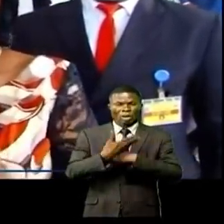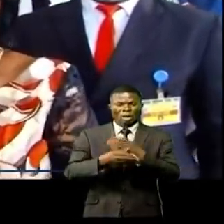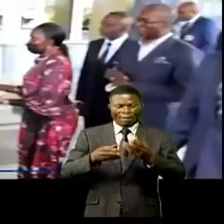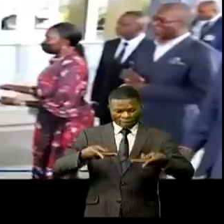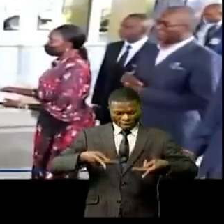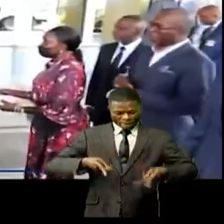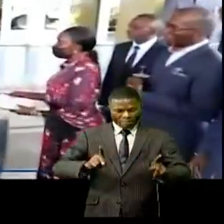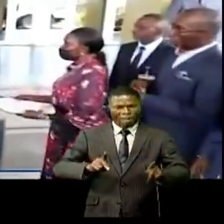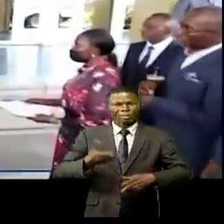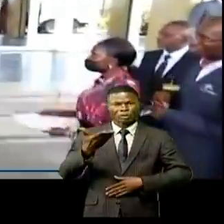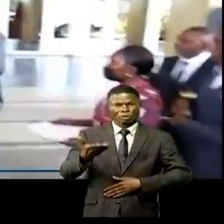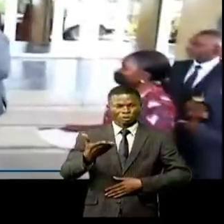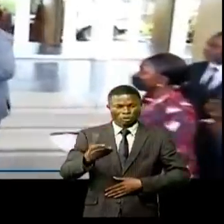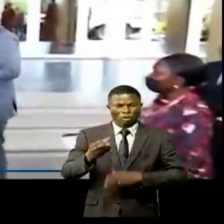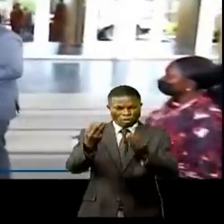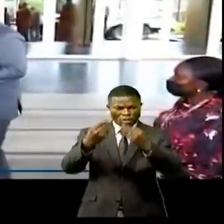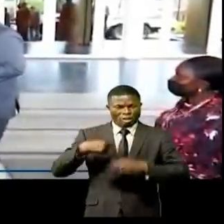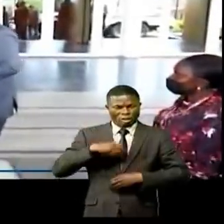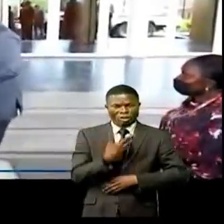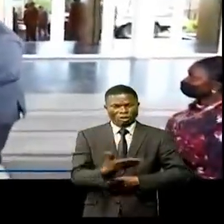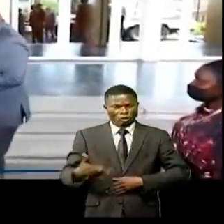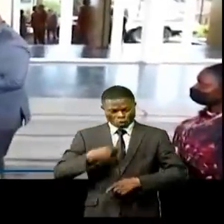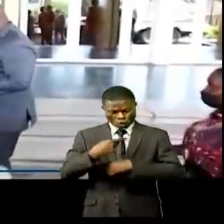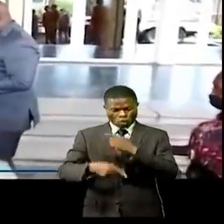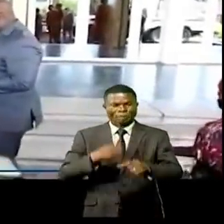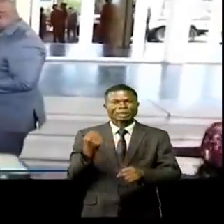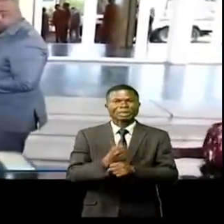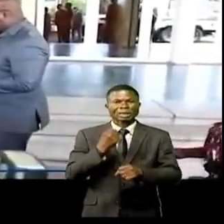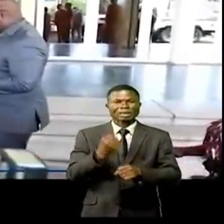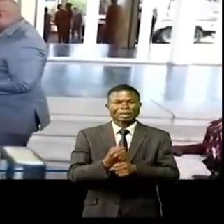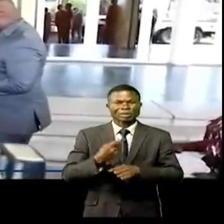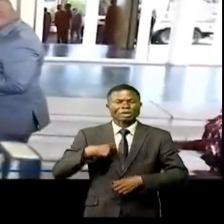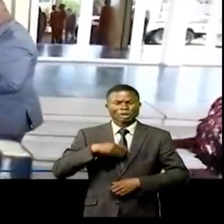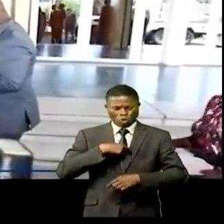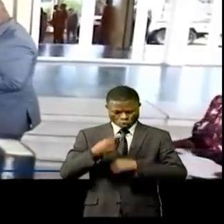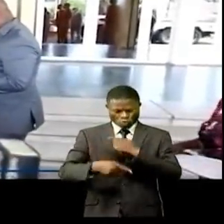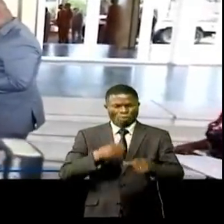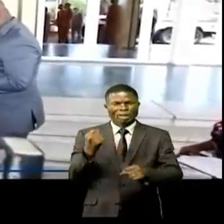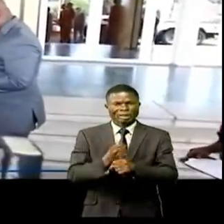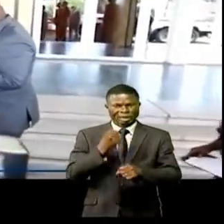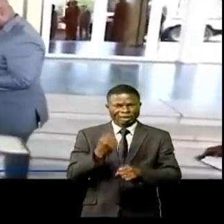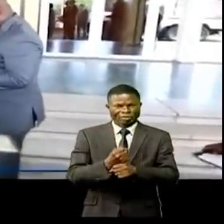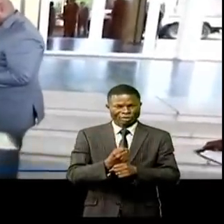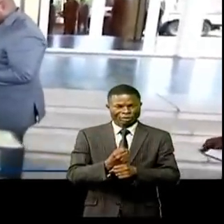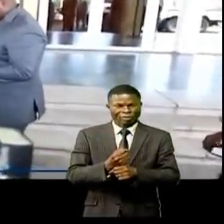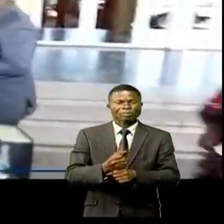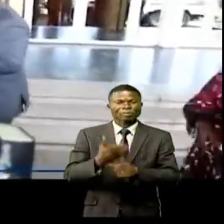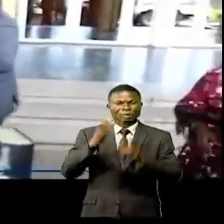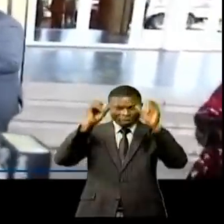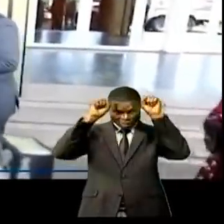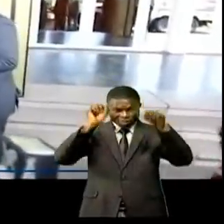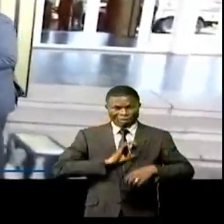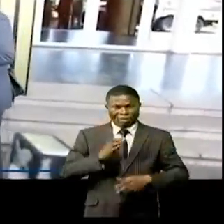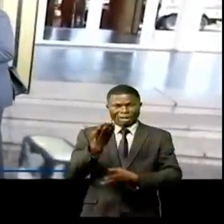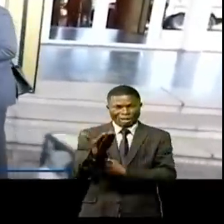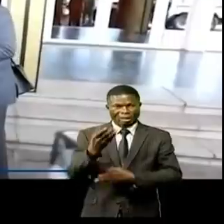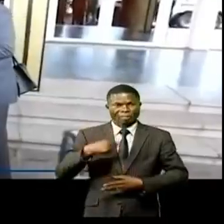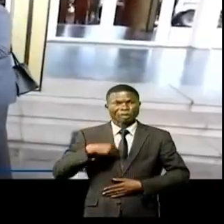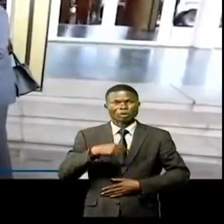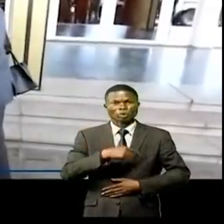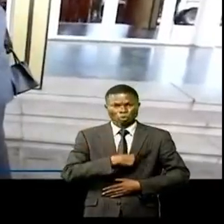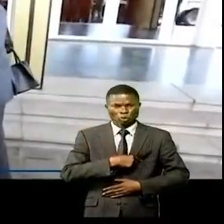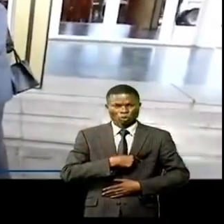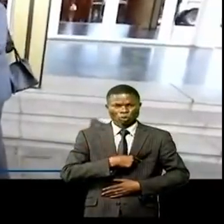avez vu qu'il nous a remis les outils de travail. Et nous allons travailler. Il nous a demandé de